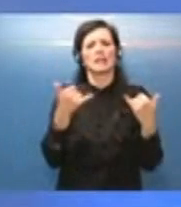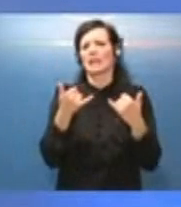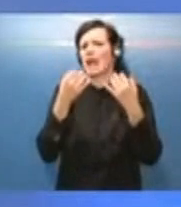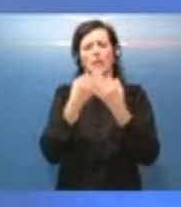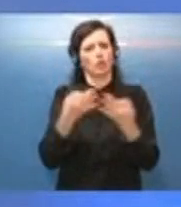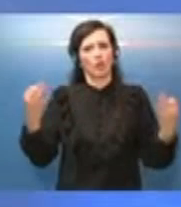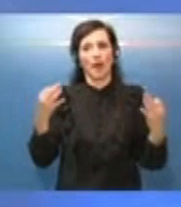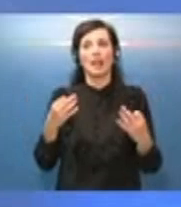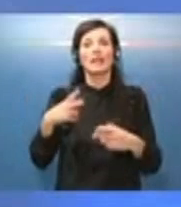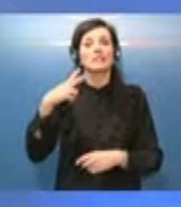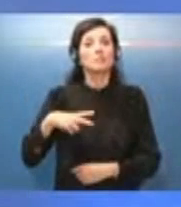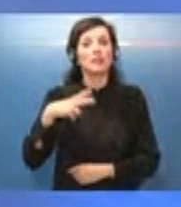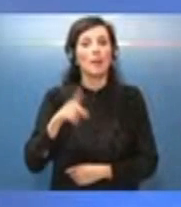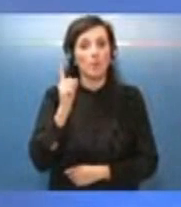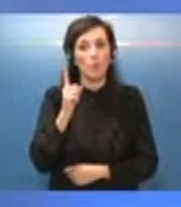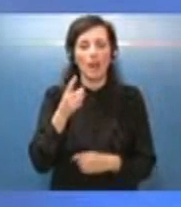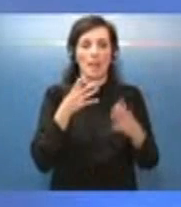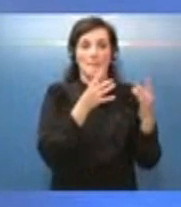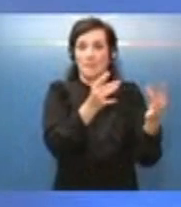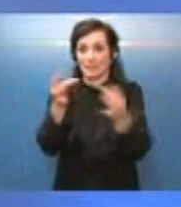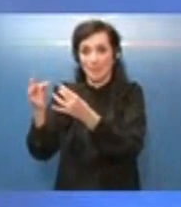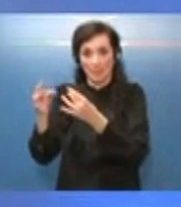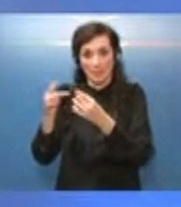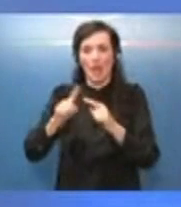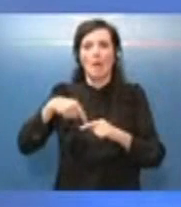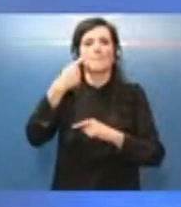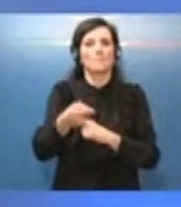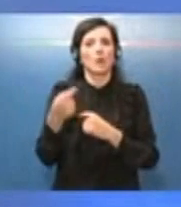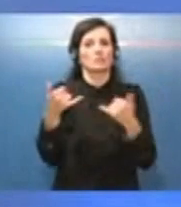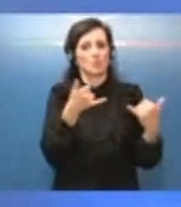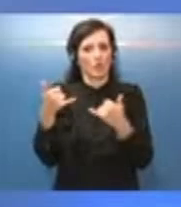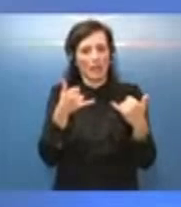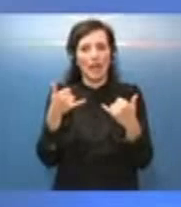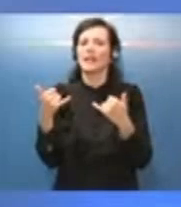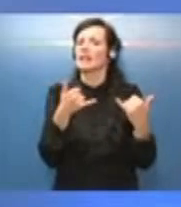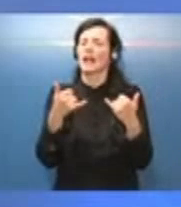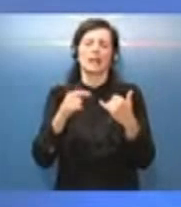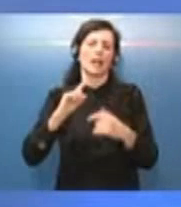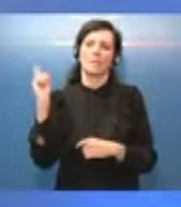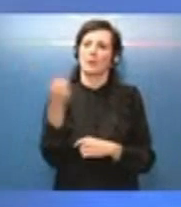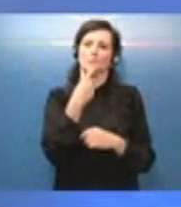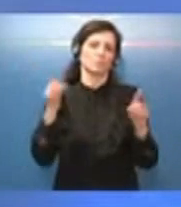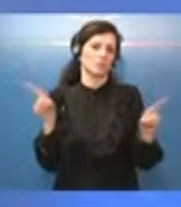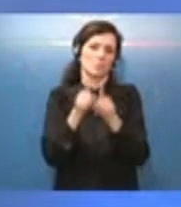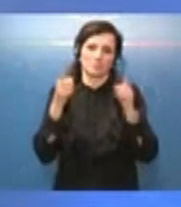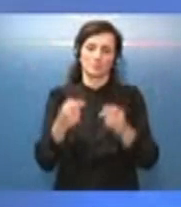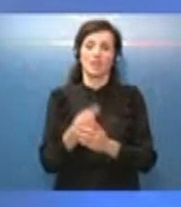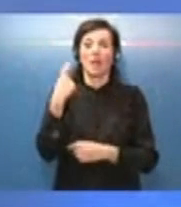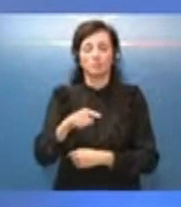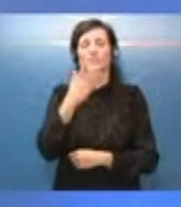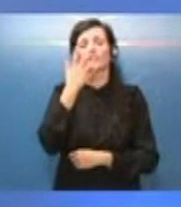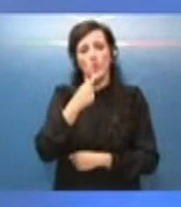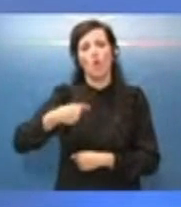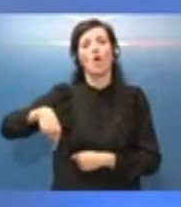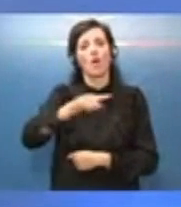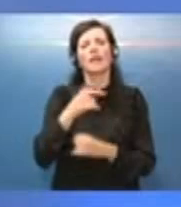pandemia si evolva in maniera tale che il prossimo Natale sarà veramente un Natale per tutti questo è quello che vogliamo riconquistare che lo